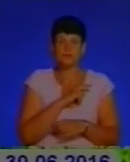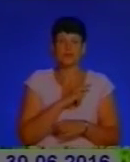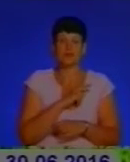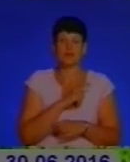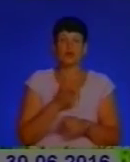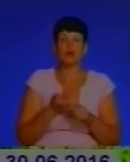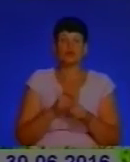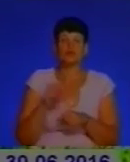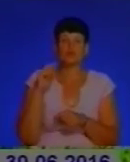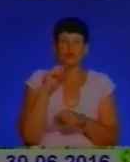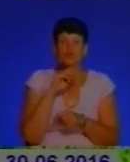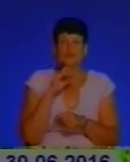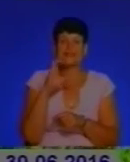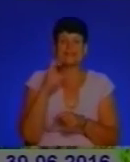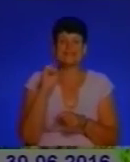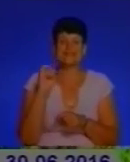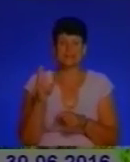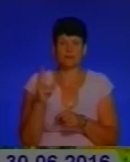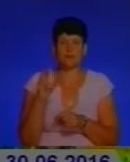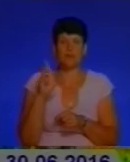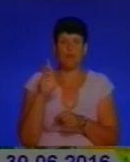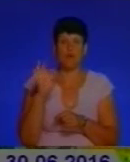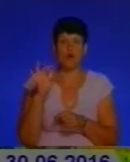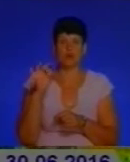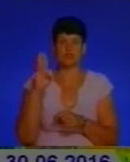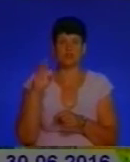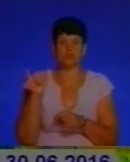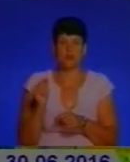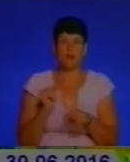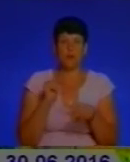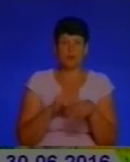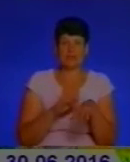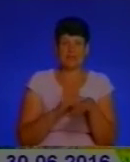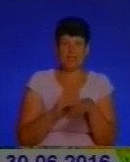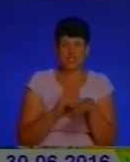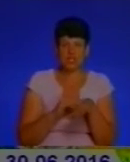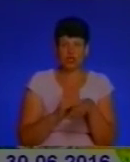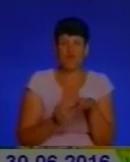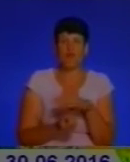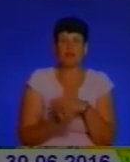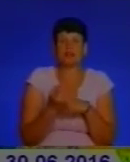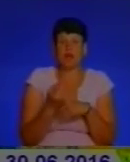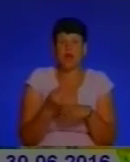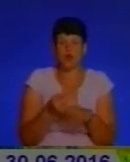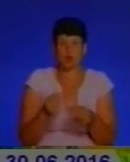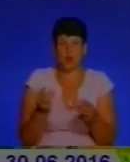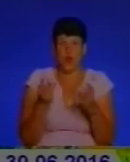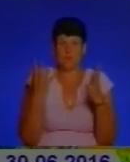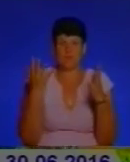борщівника, який при потраплянні на шкіру викликає опіки. І